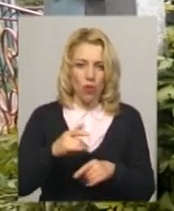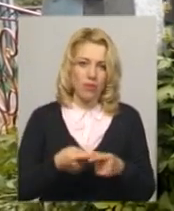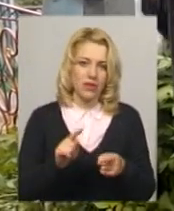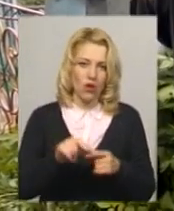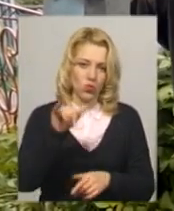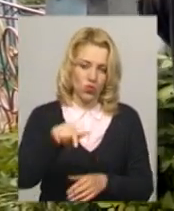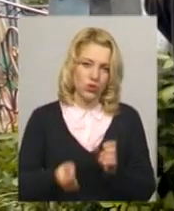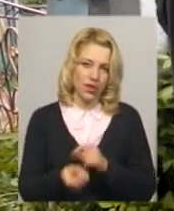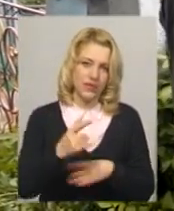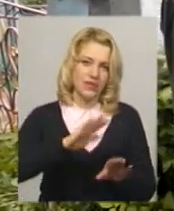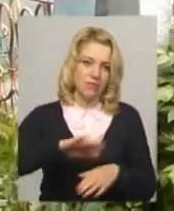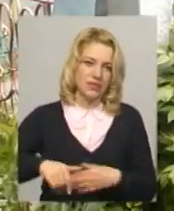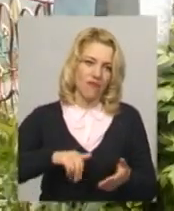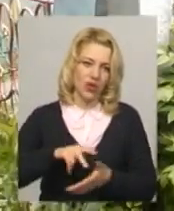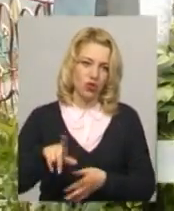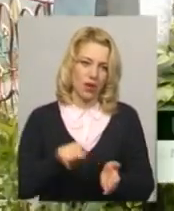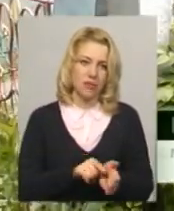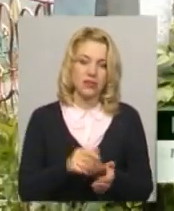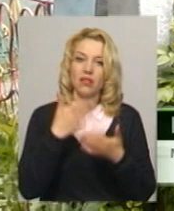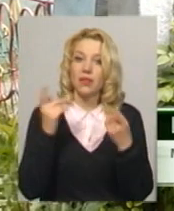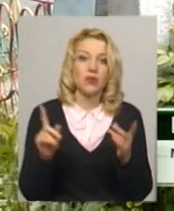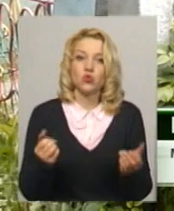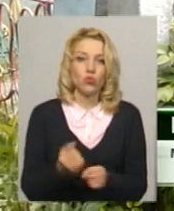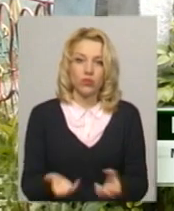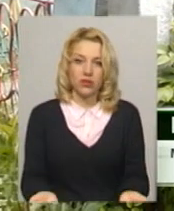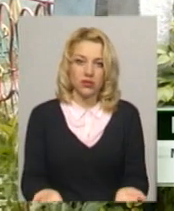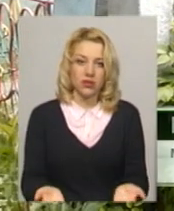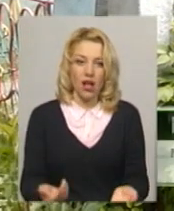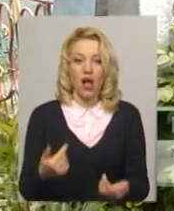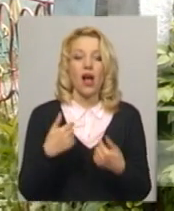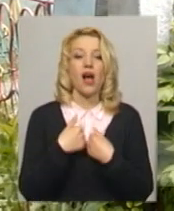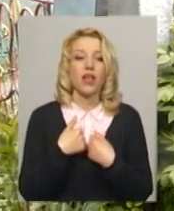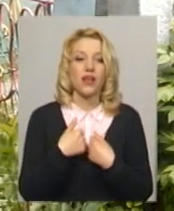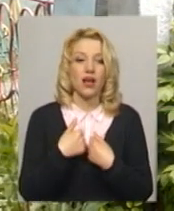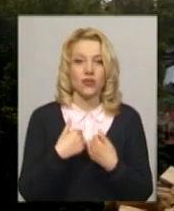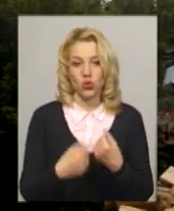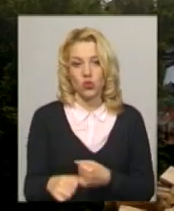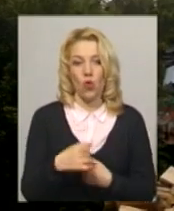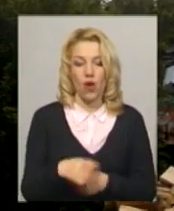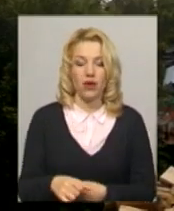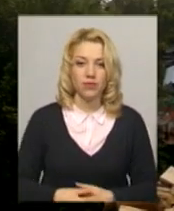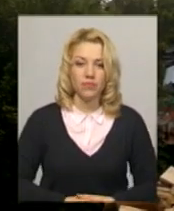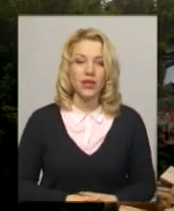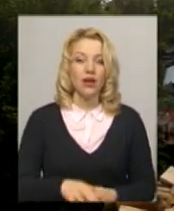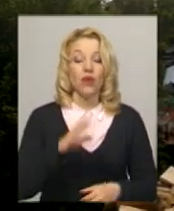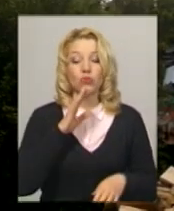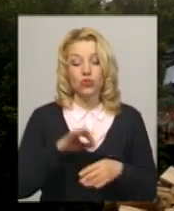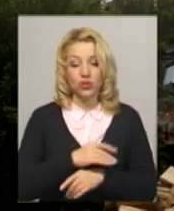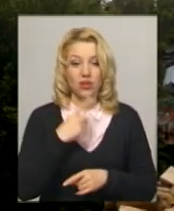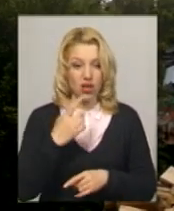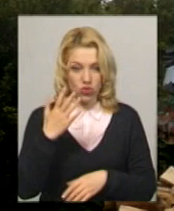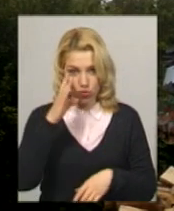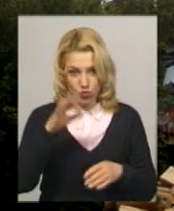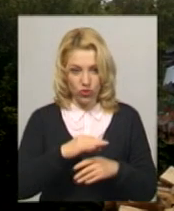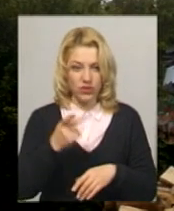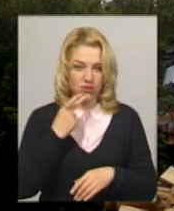'явилося в ньому після виходу на пенсію. Нема що робити, а я що вірю. Дружина Валентина каже, її чоловік